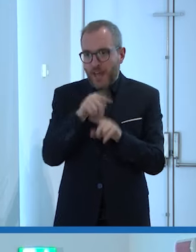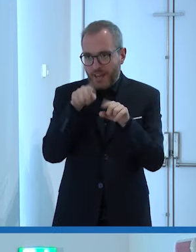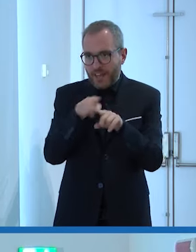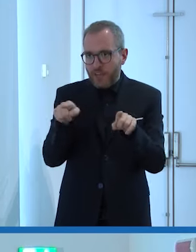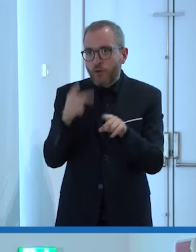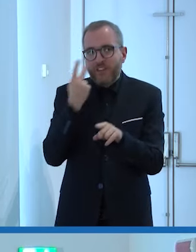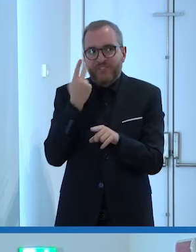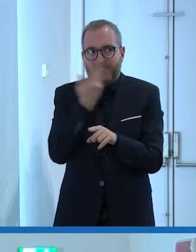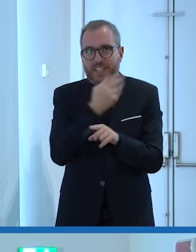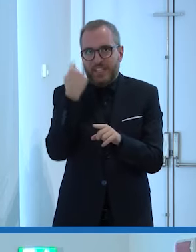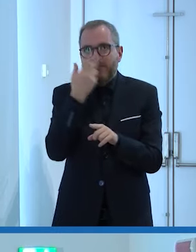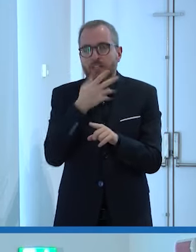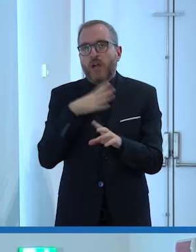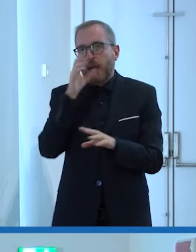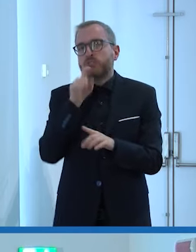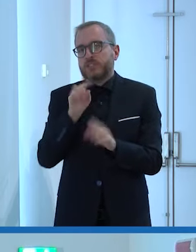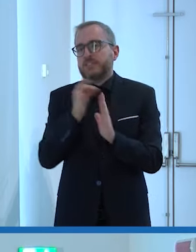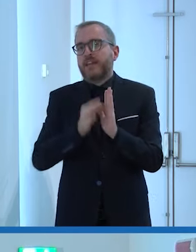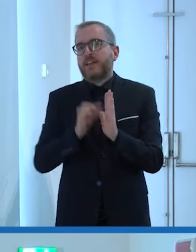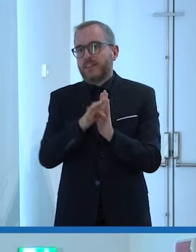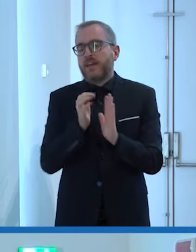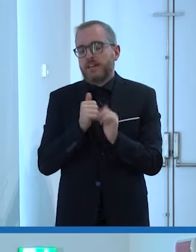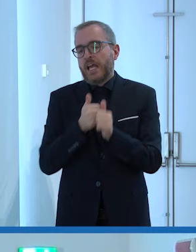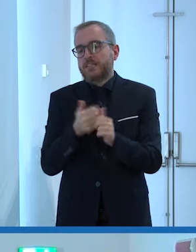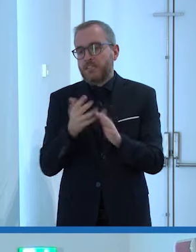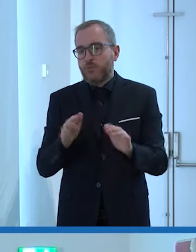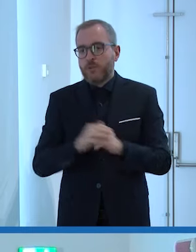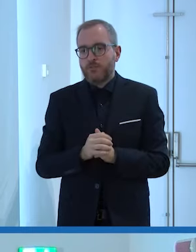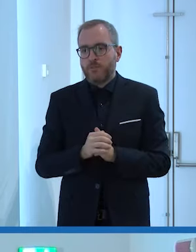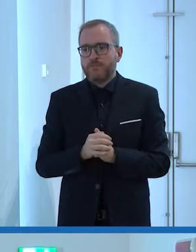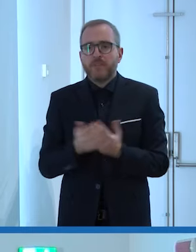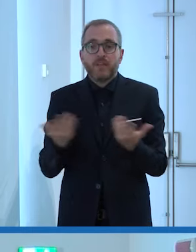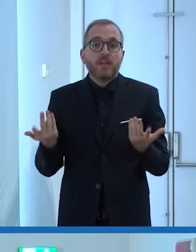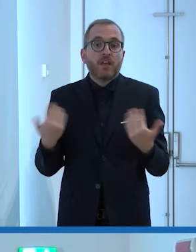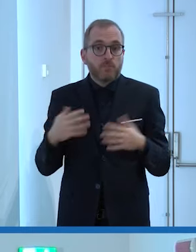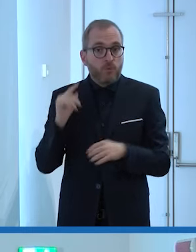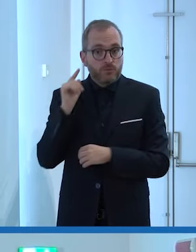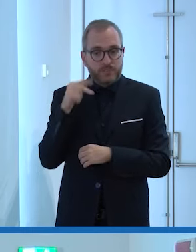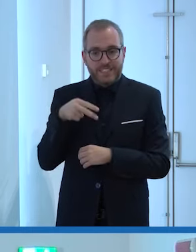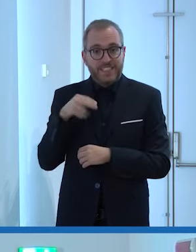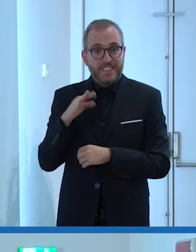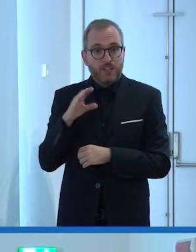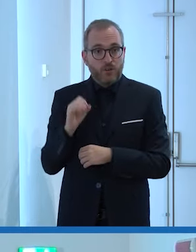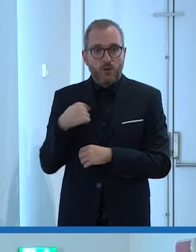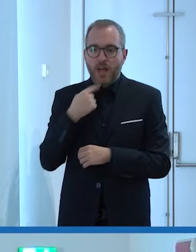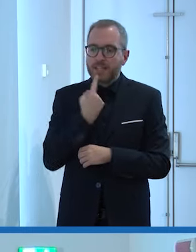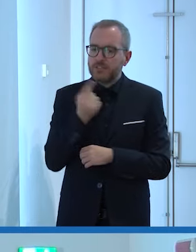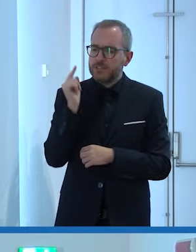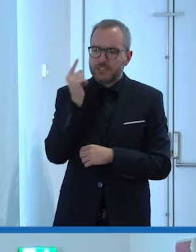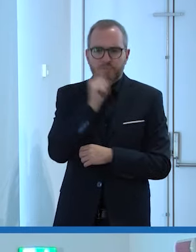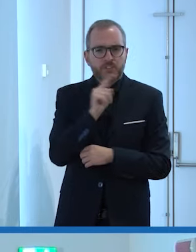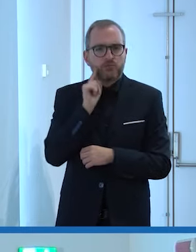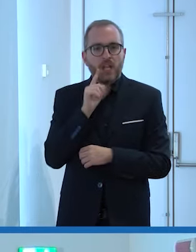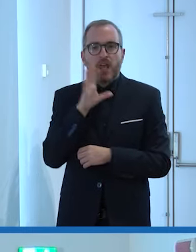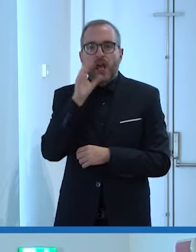riscontrare è stato molto difficile, diceva Nico, individuare